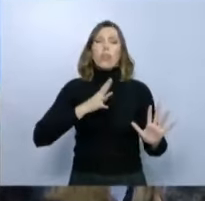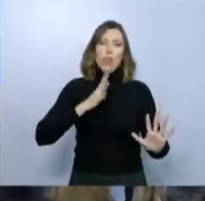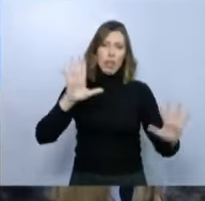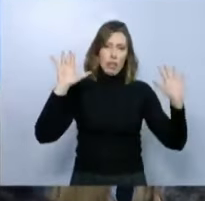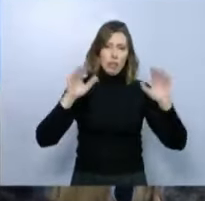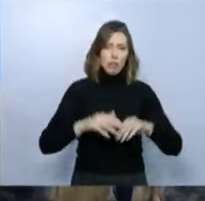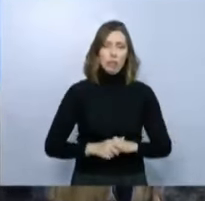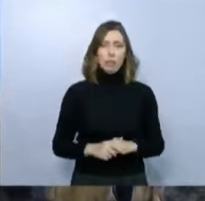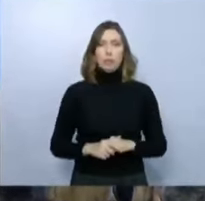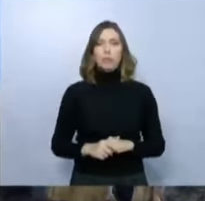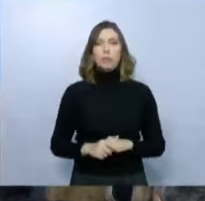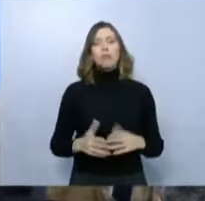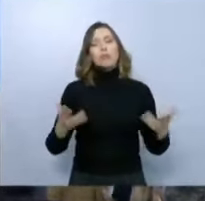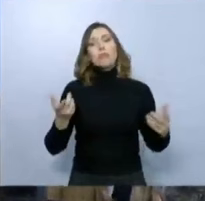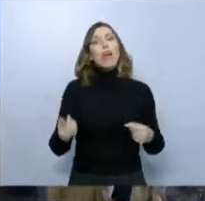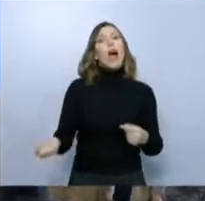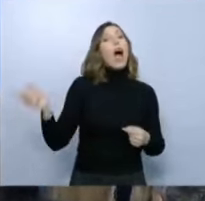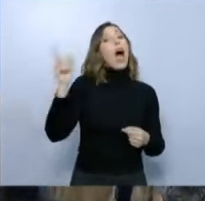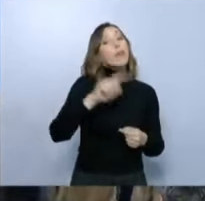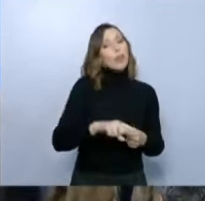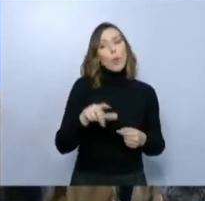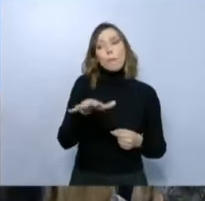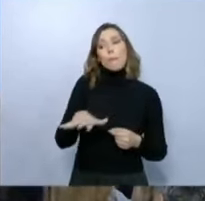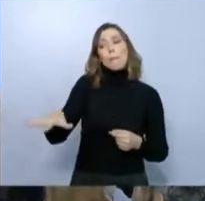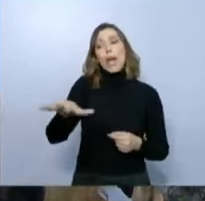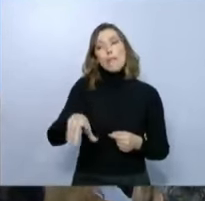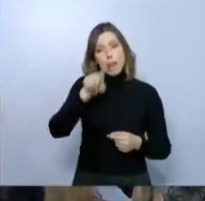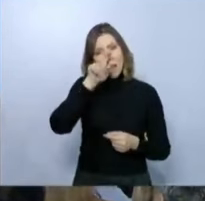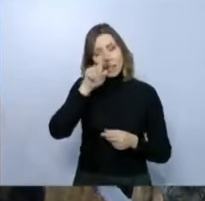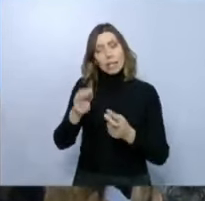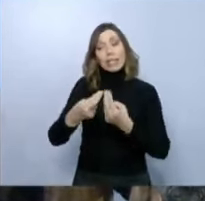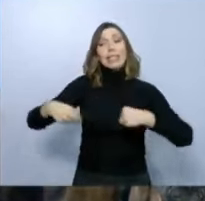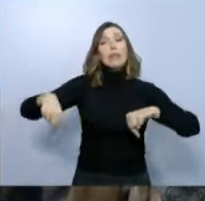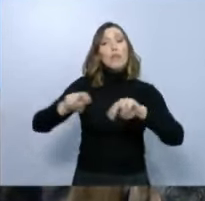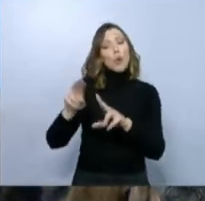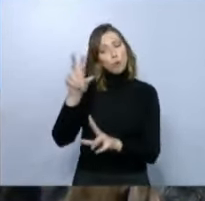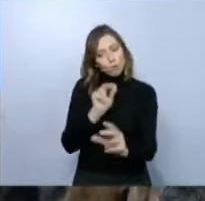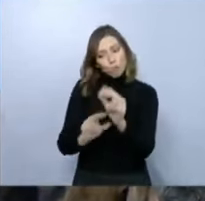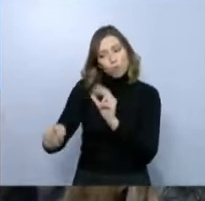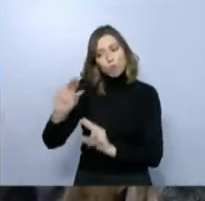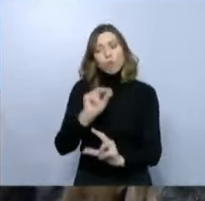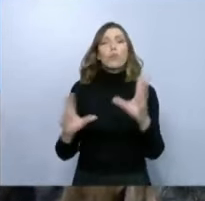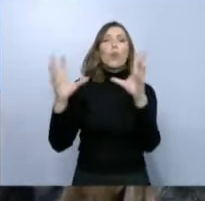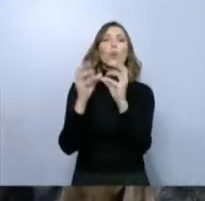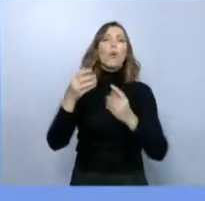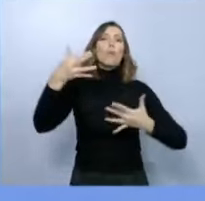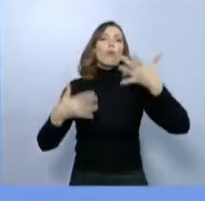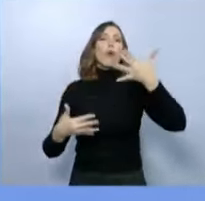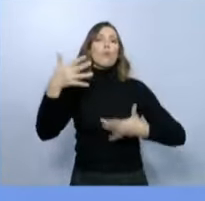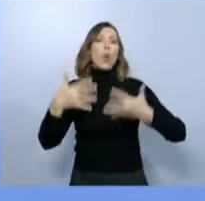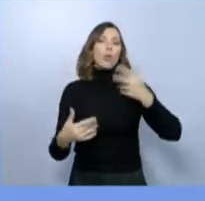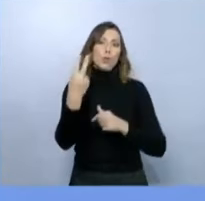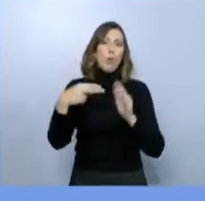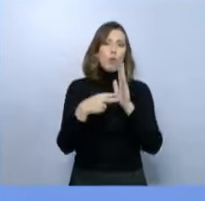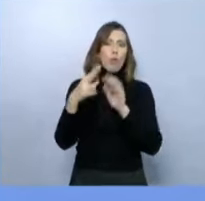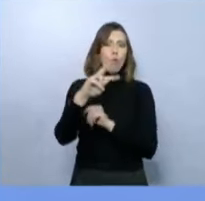Ούτως ή άλλως, αύριο έχουμε συζήτηση στην Περιφέρεια Αττικής, στο Περιφερειακό Συμβούλιο για τον προϋπολογισμό του 2024. Και